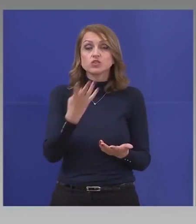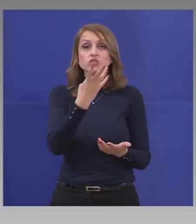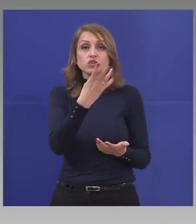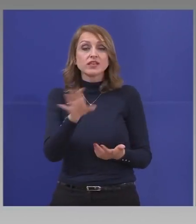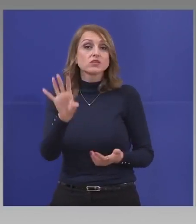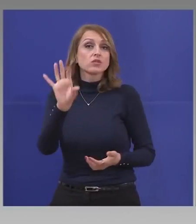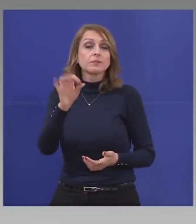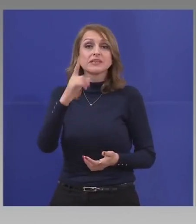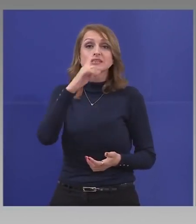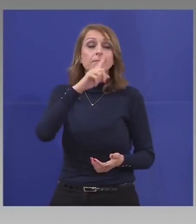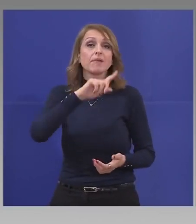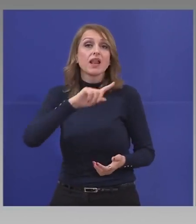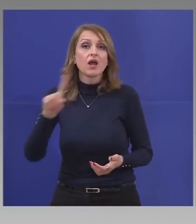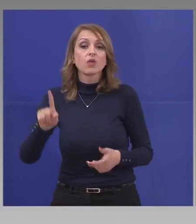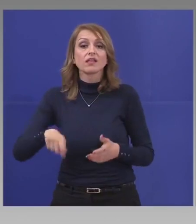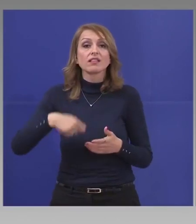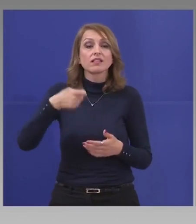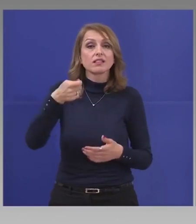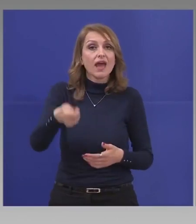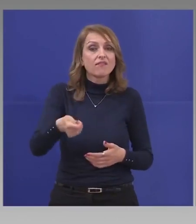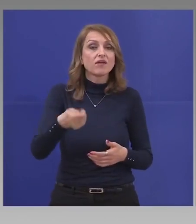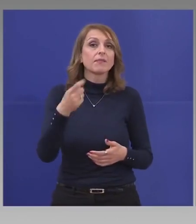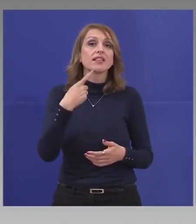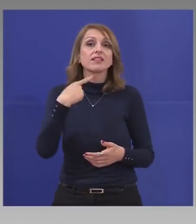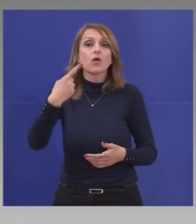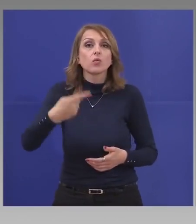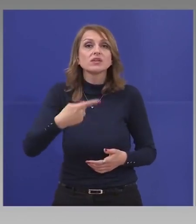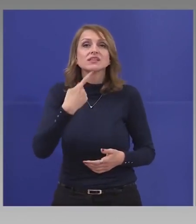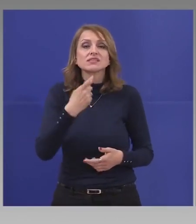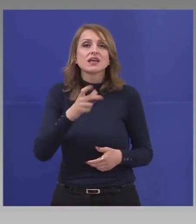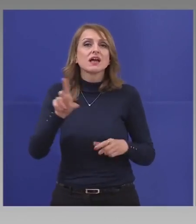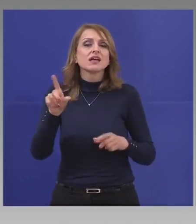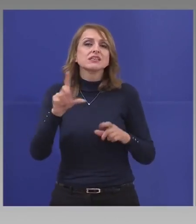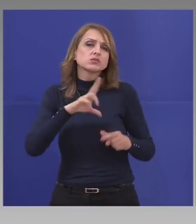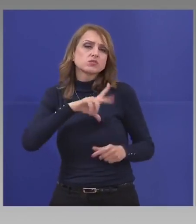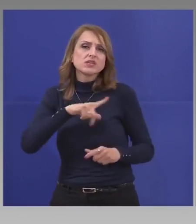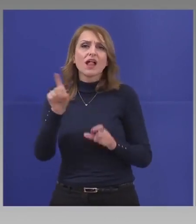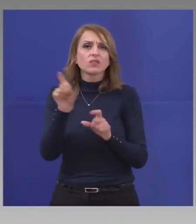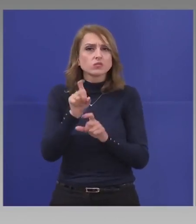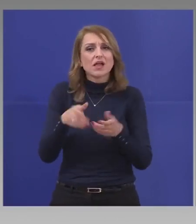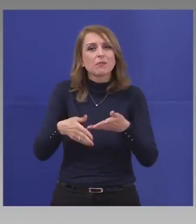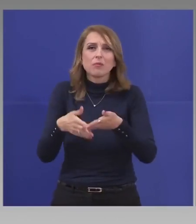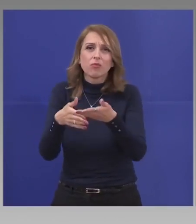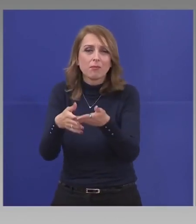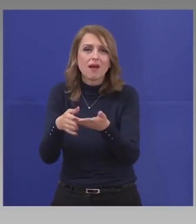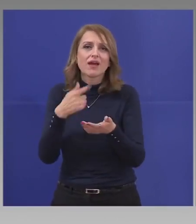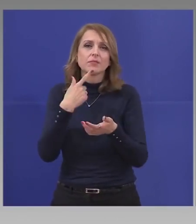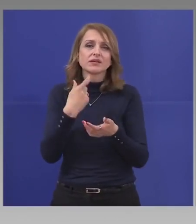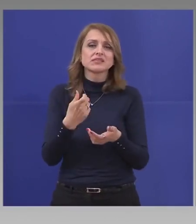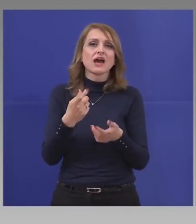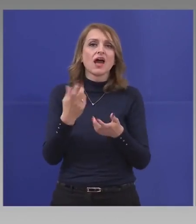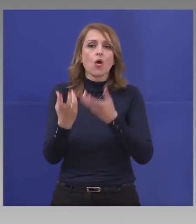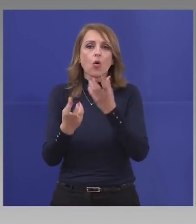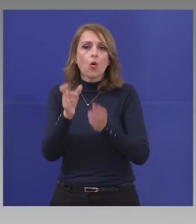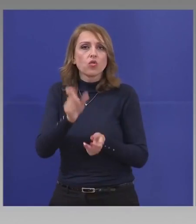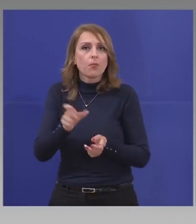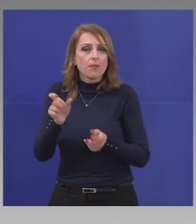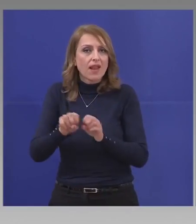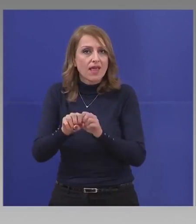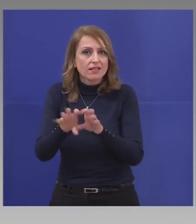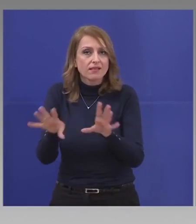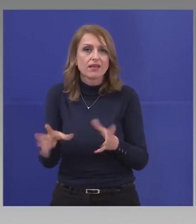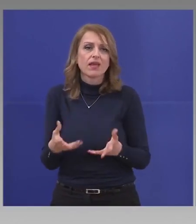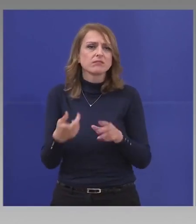милиона даваме на година в бюджета за социално слабите, за отопление, за всичко това, което има.